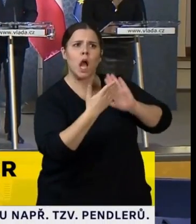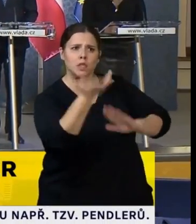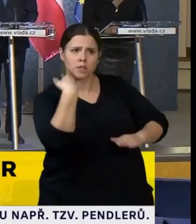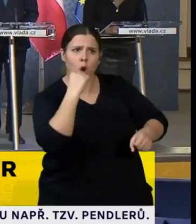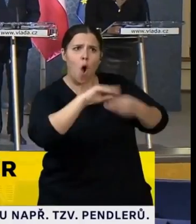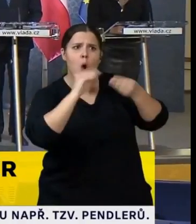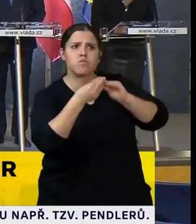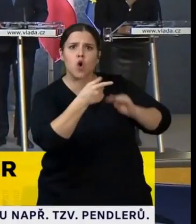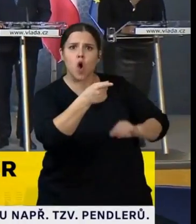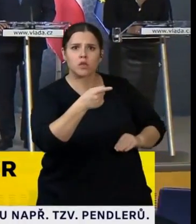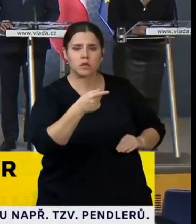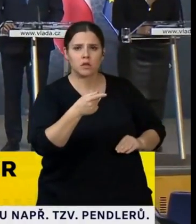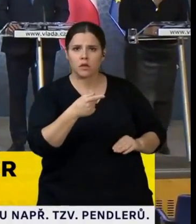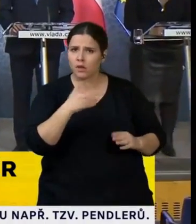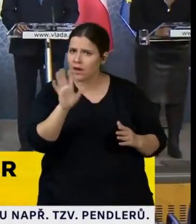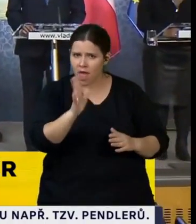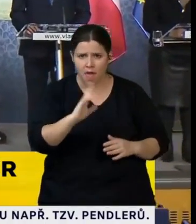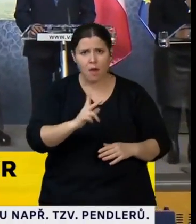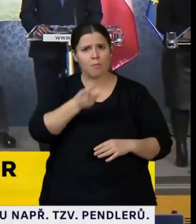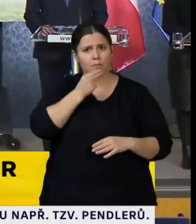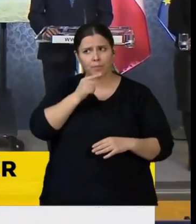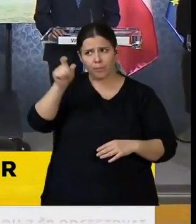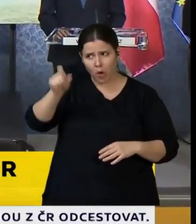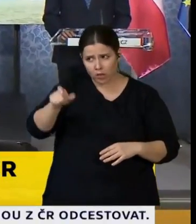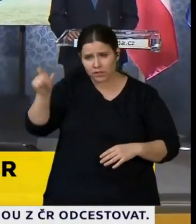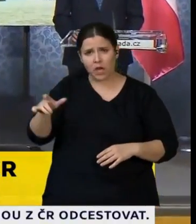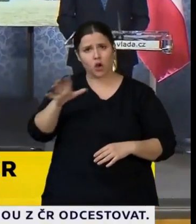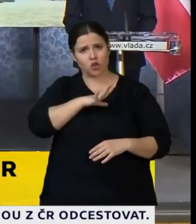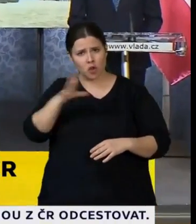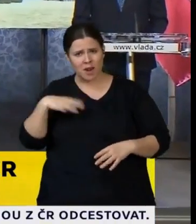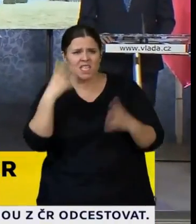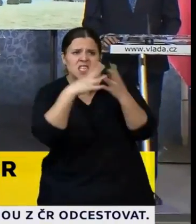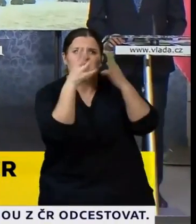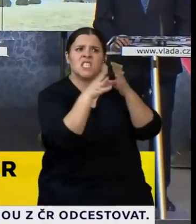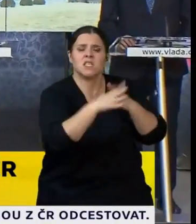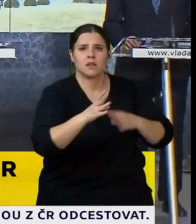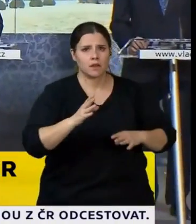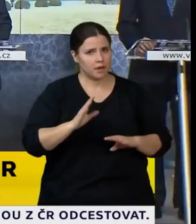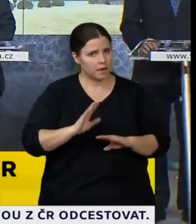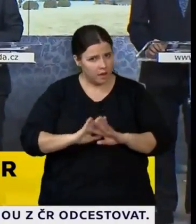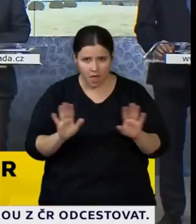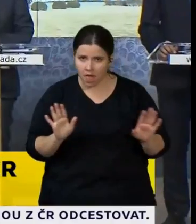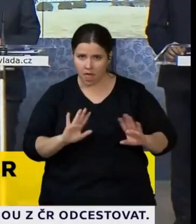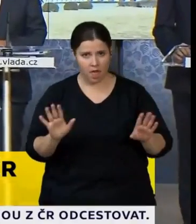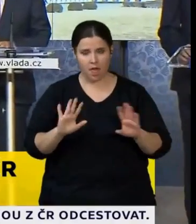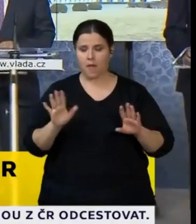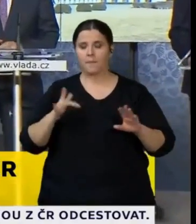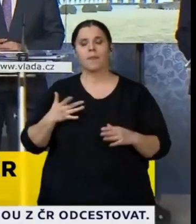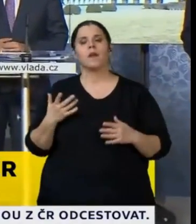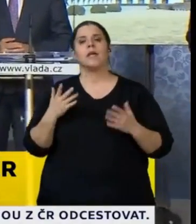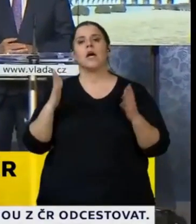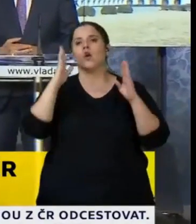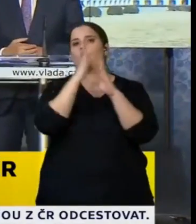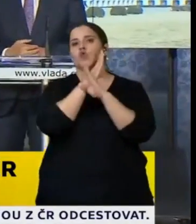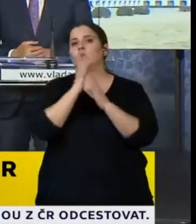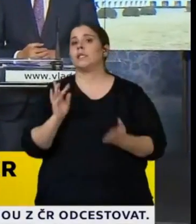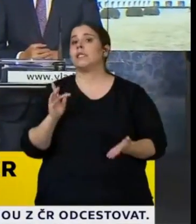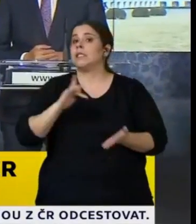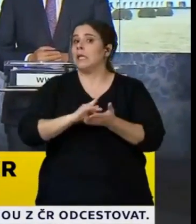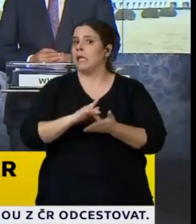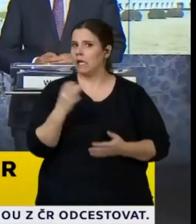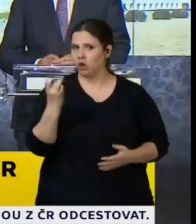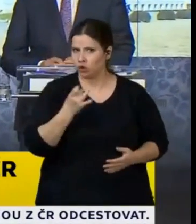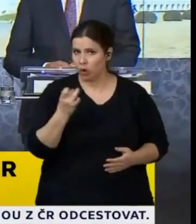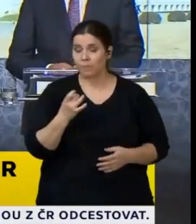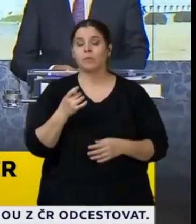Policisté jsou normální lidé, kteří samozřejmě nebudou nikoho takto lustrovat. Celý smysl toho opatření je, aby si lidé konečně